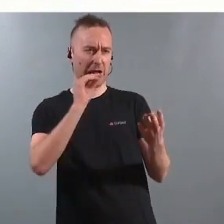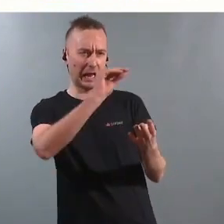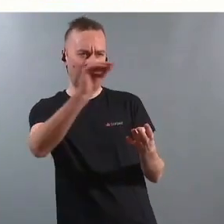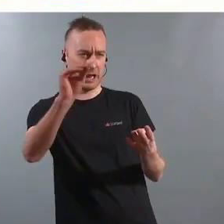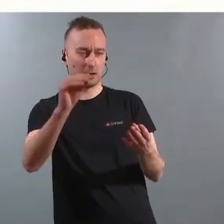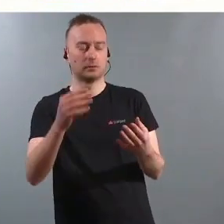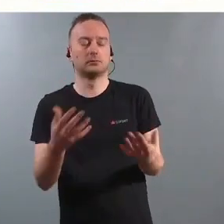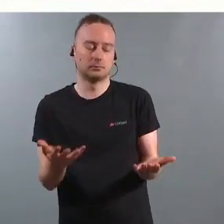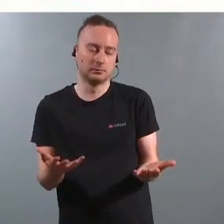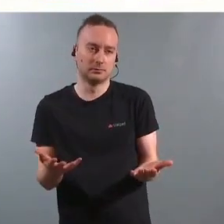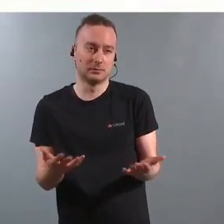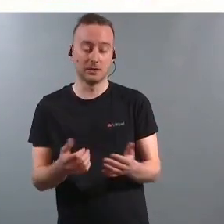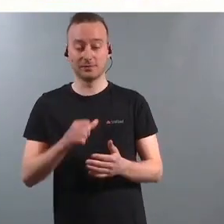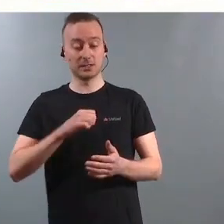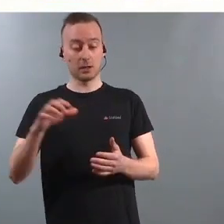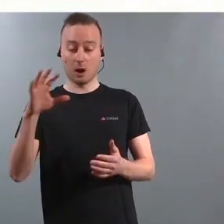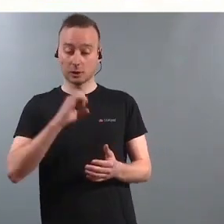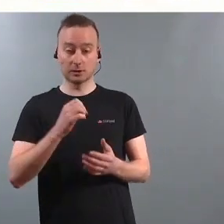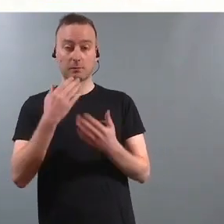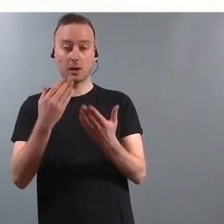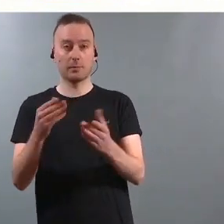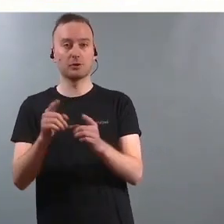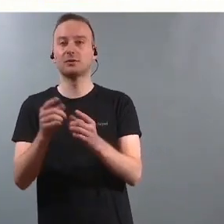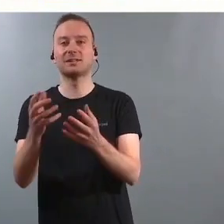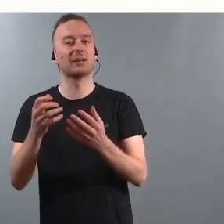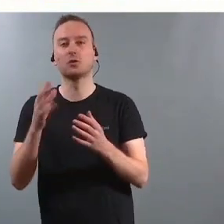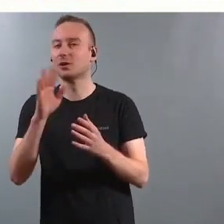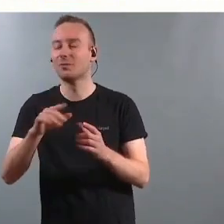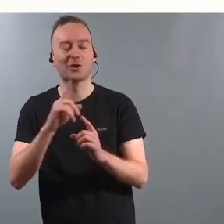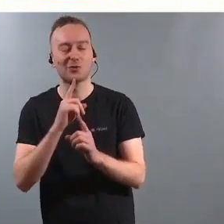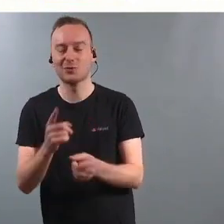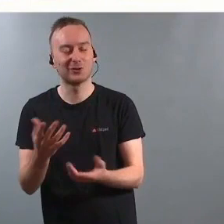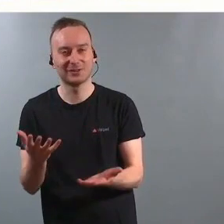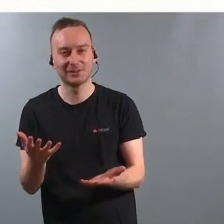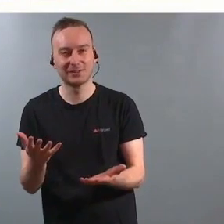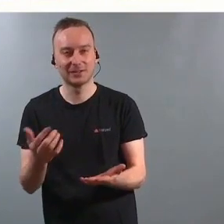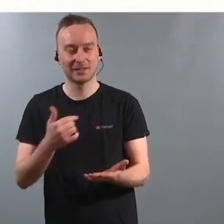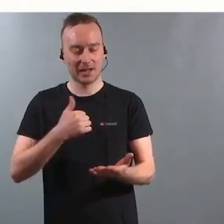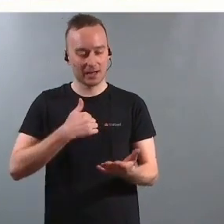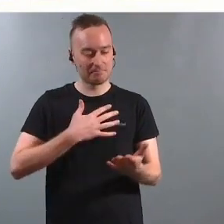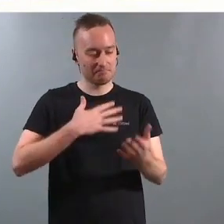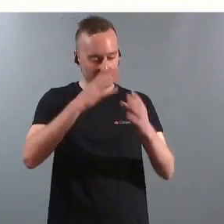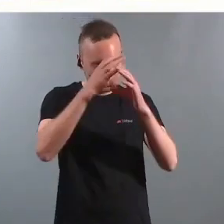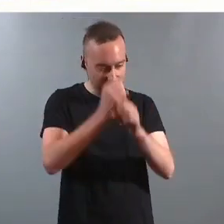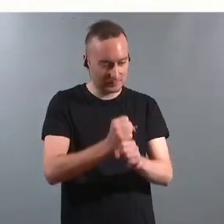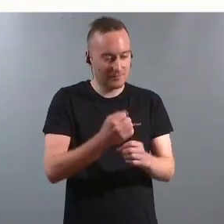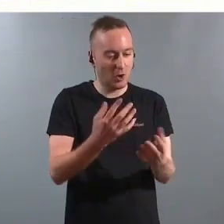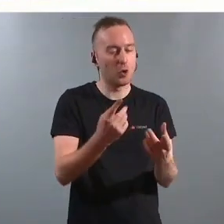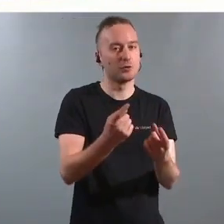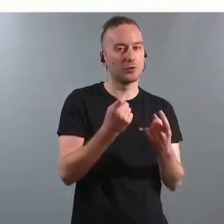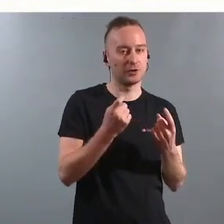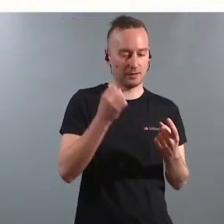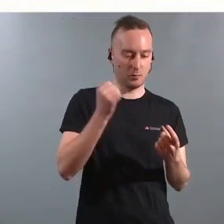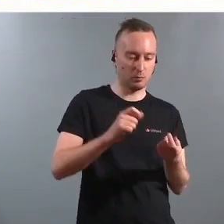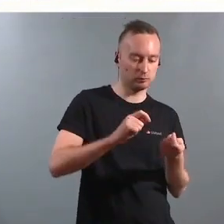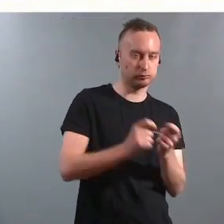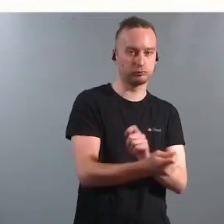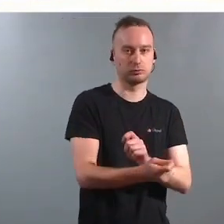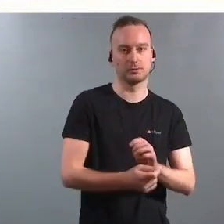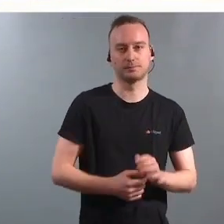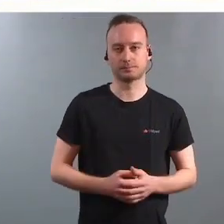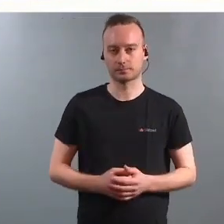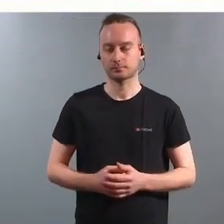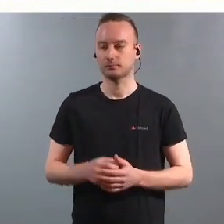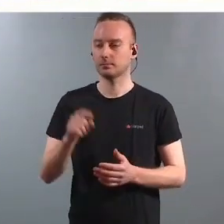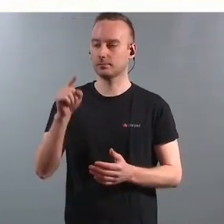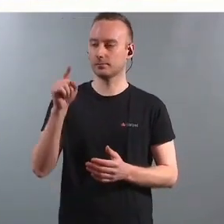noe barneombud hvis alt er bra». Så mitt fokus er at vi må ta tak i det som er utfordrende. Det vi fant her var